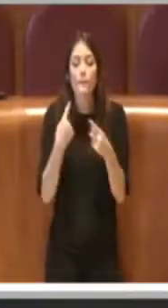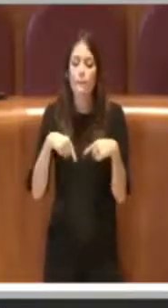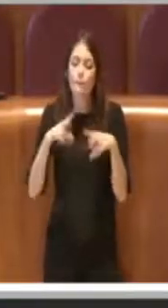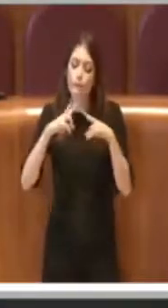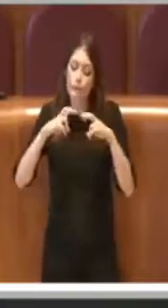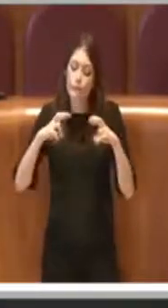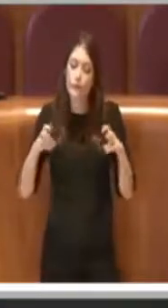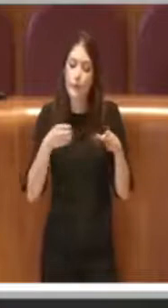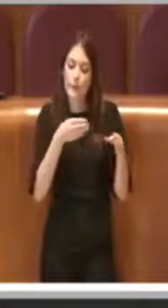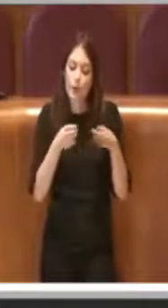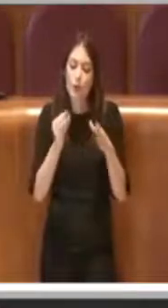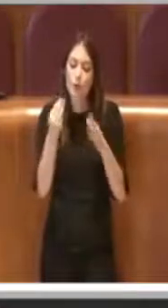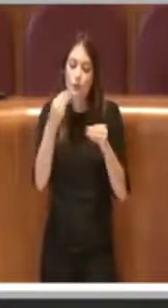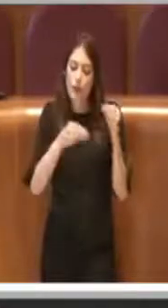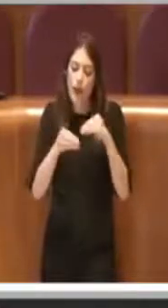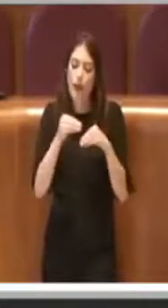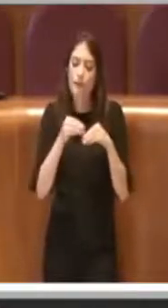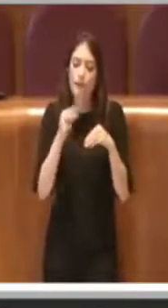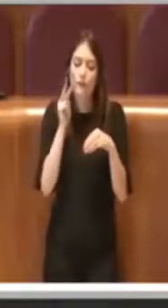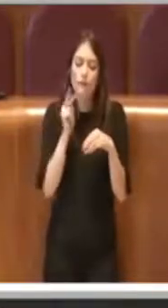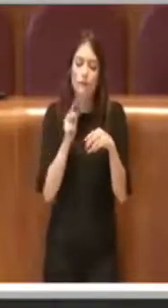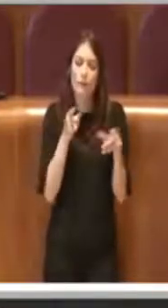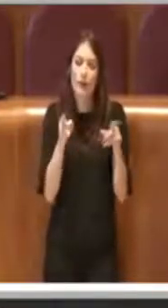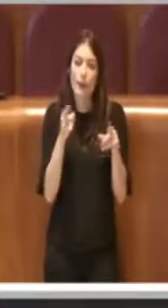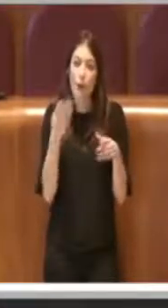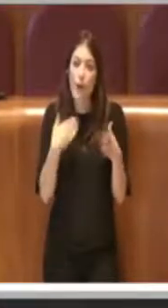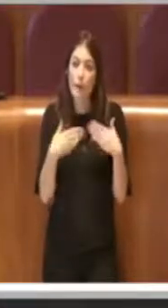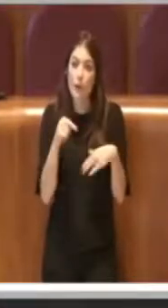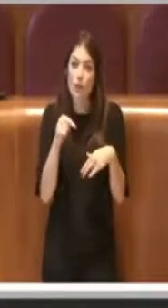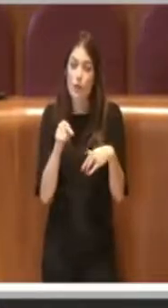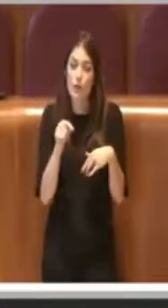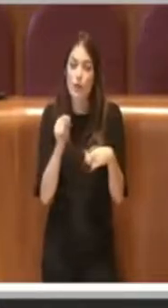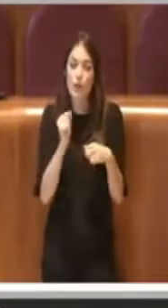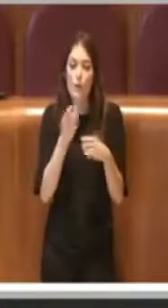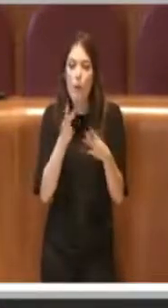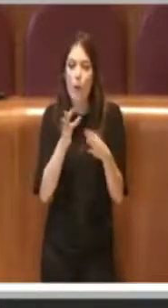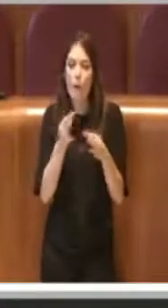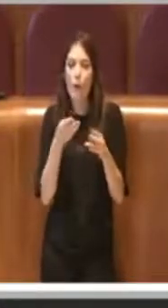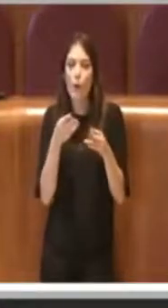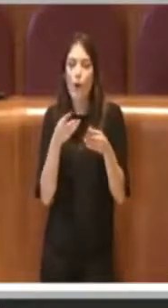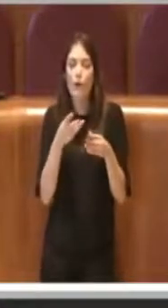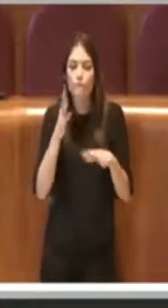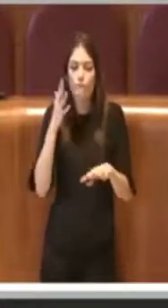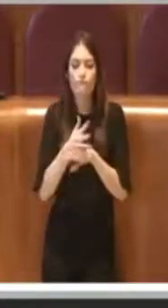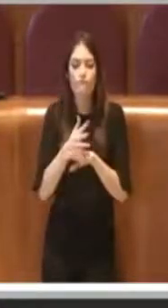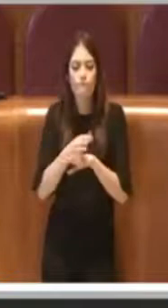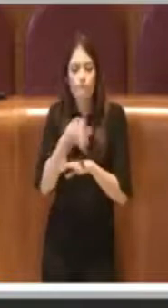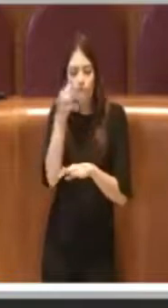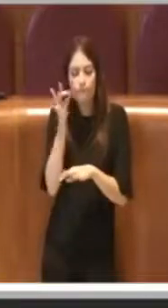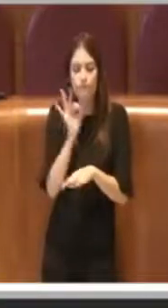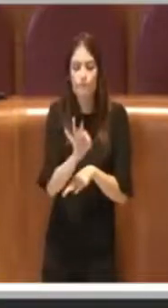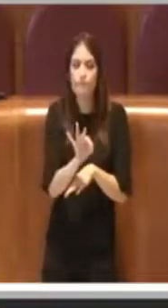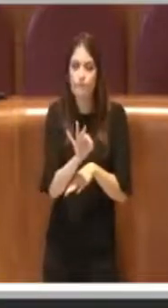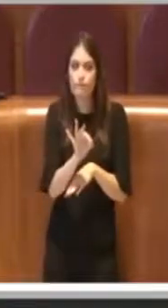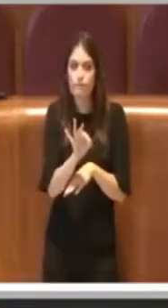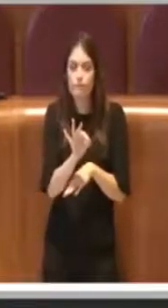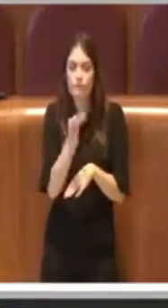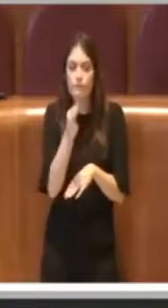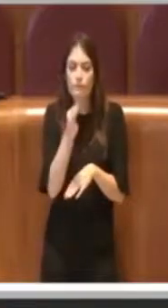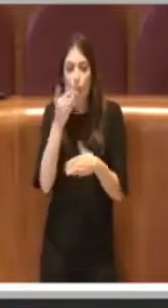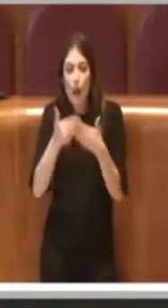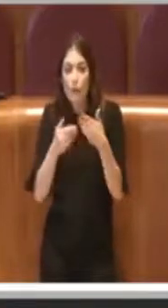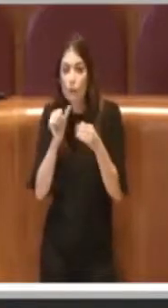percorsi in questo periodo di emergenza, si è potuto costruire un intervento mirato e strutturato che non sia limitato all'emergenza